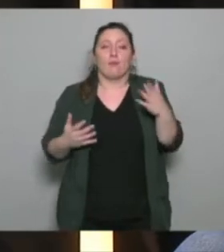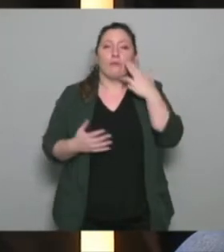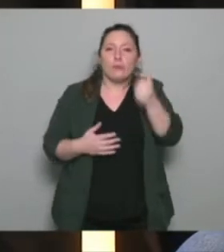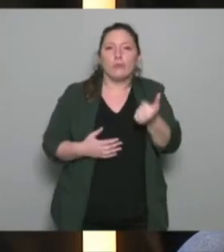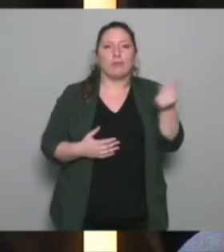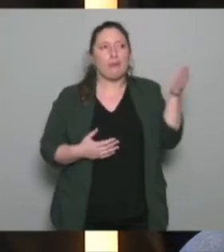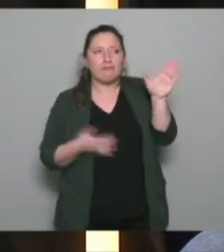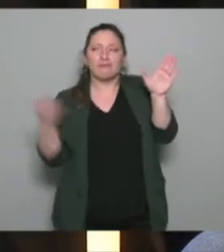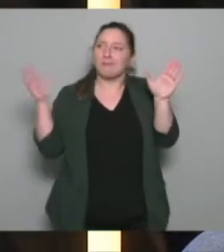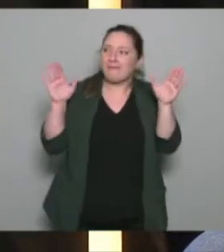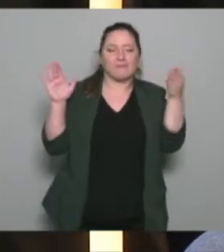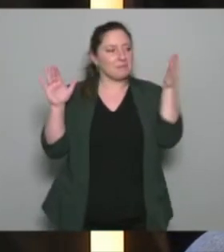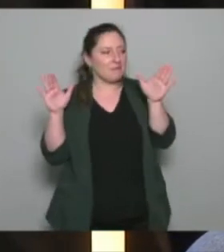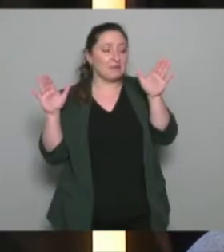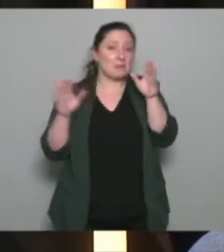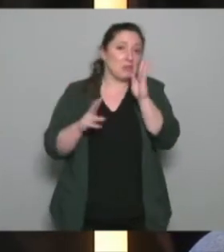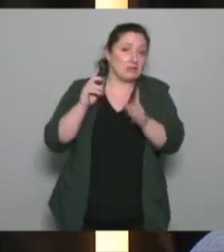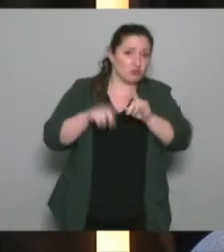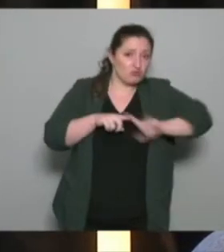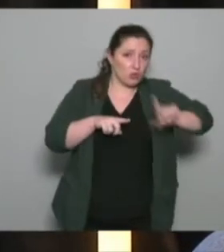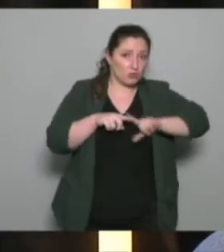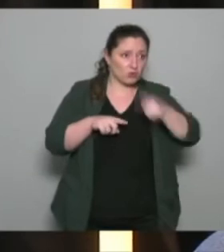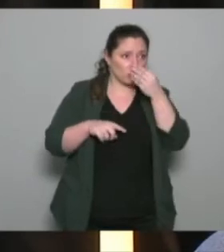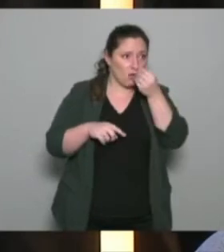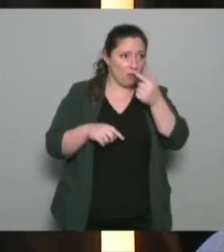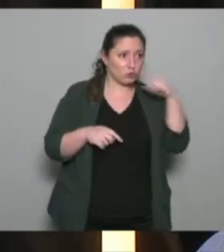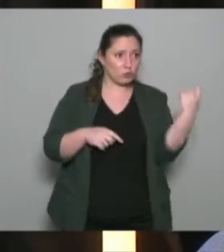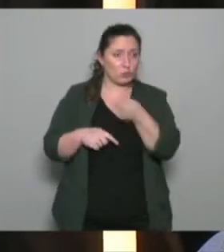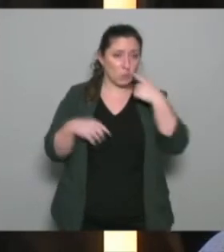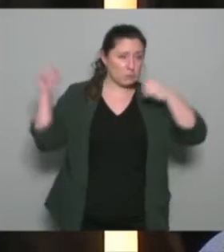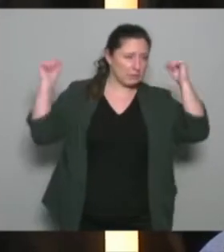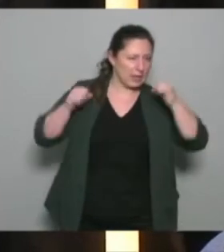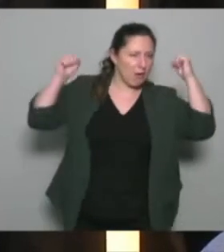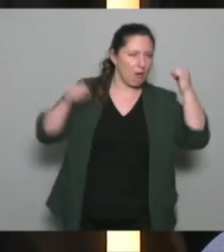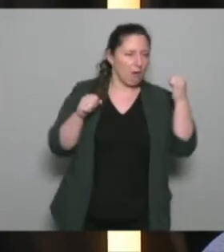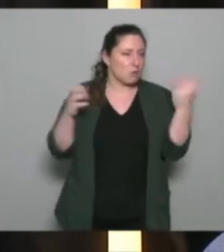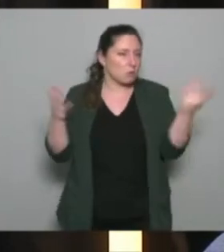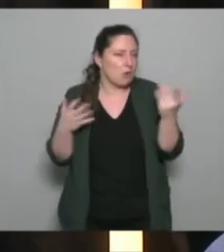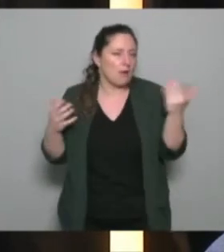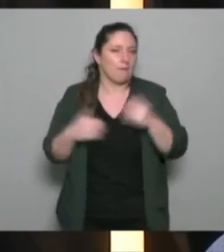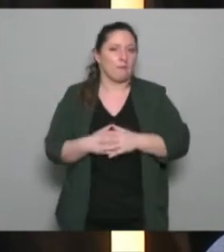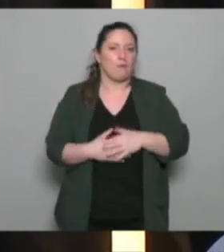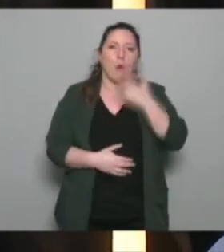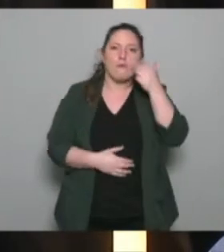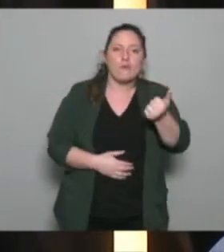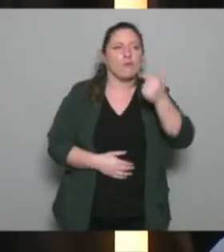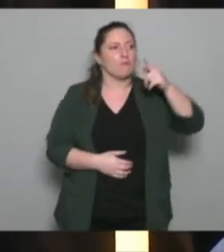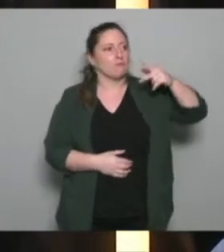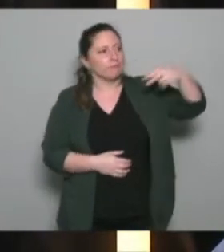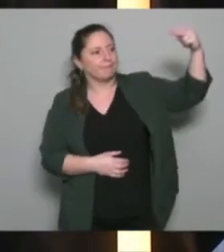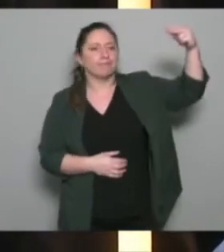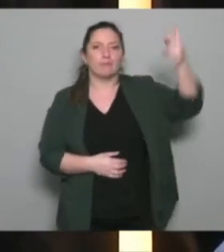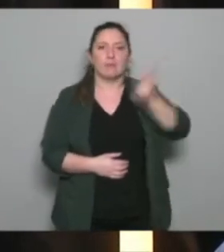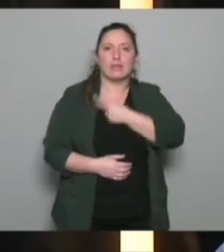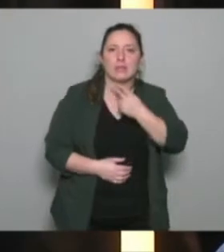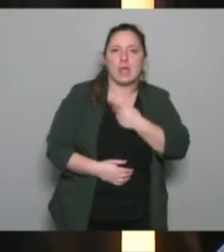environnement est-ce qu'il quelque chose qui fait consensus entre vous aujourd'hui au regard des champs sur lesquels vous intervenez on voit bien des entrées médicales des